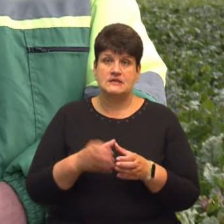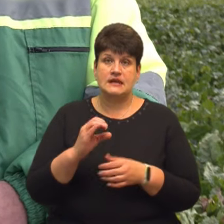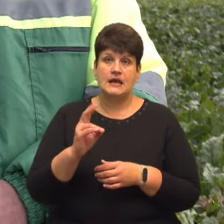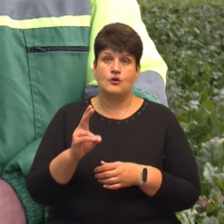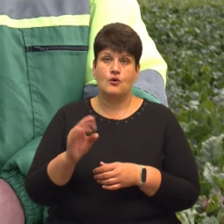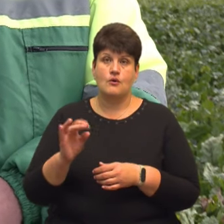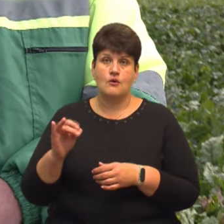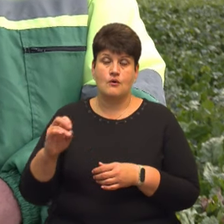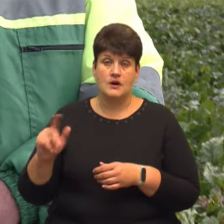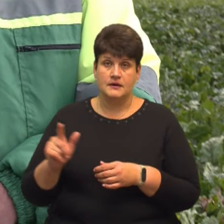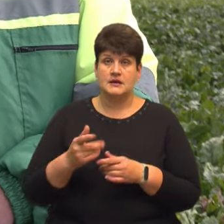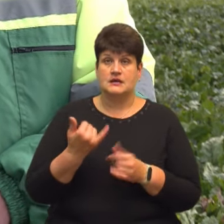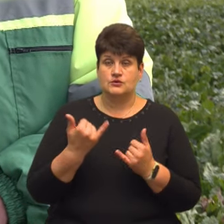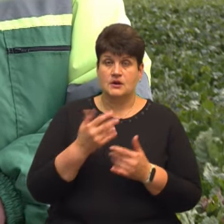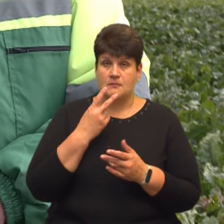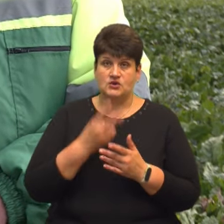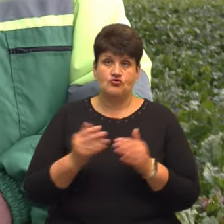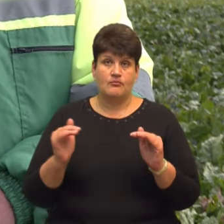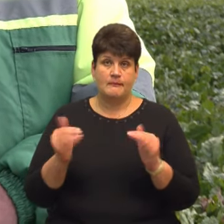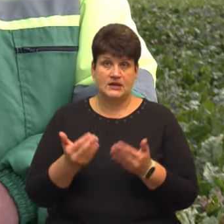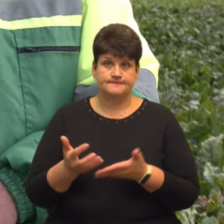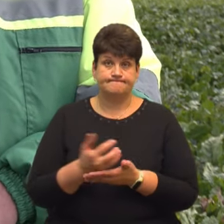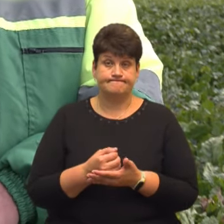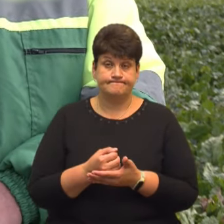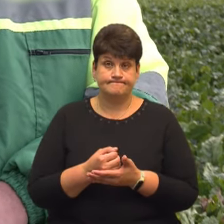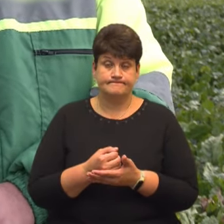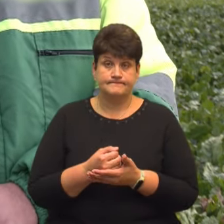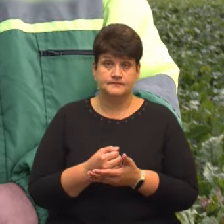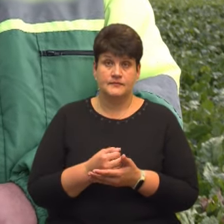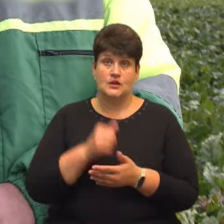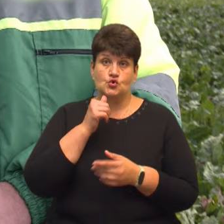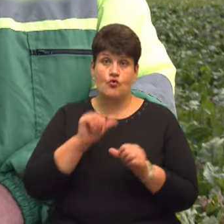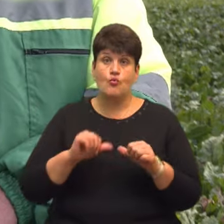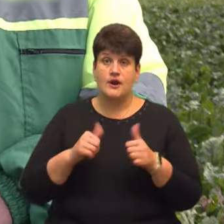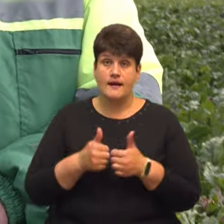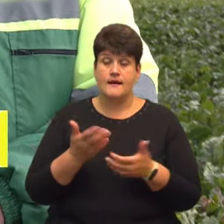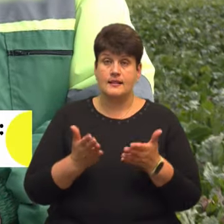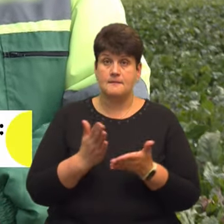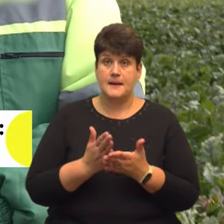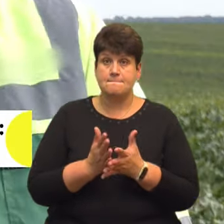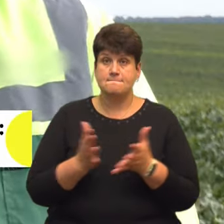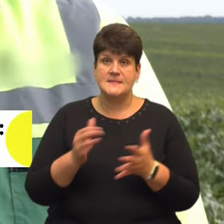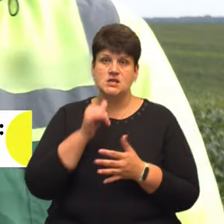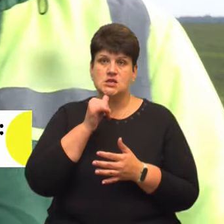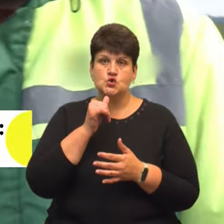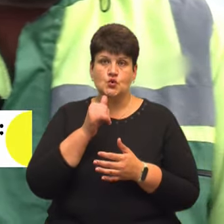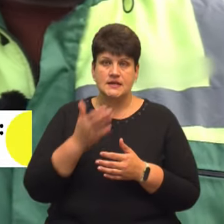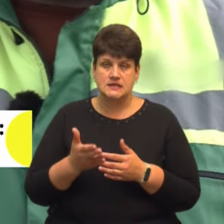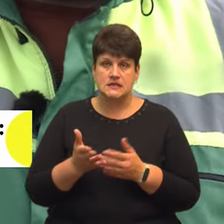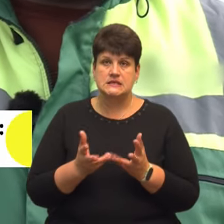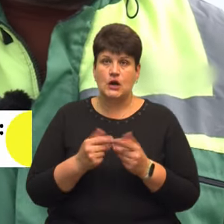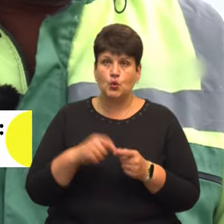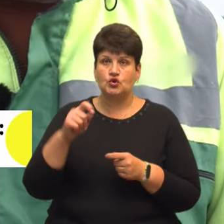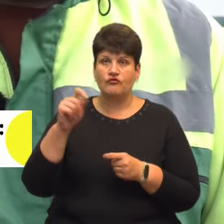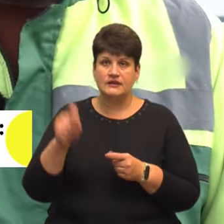бачимо менший вал урожайності цукрового буряка, але маємо більшу цукристість. За рахунок війни